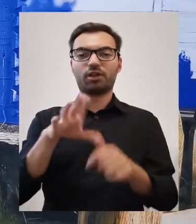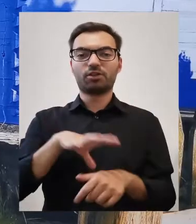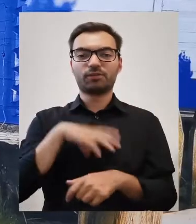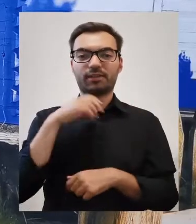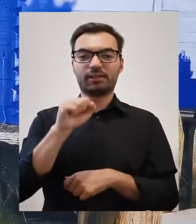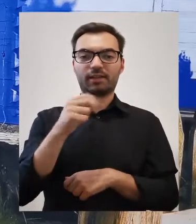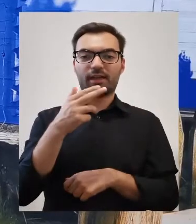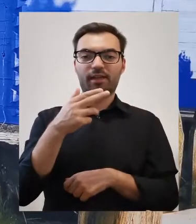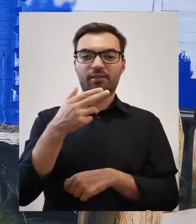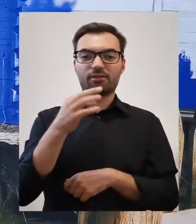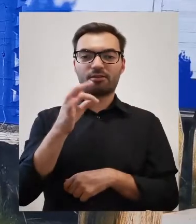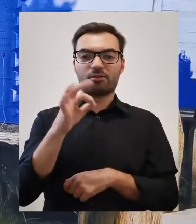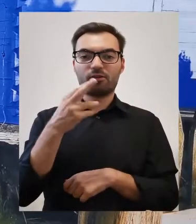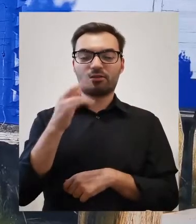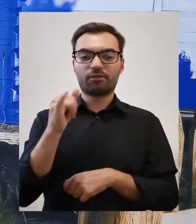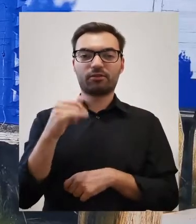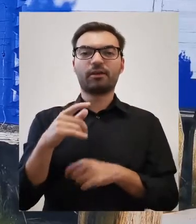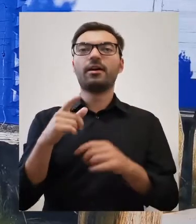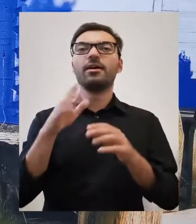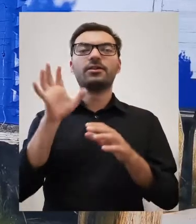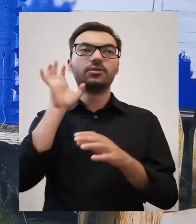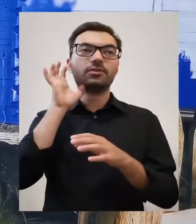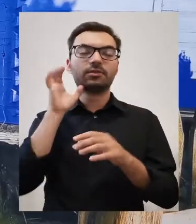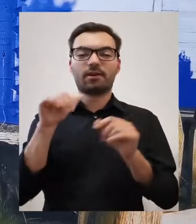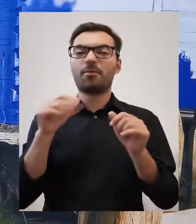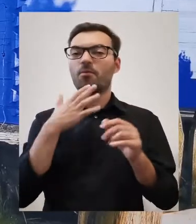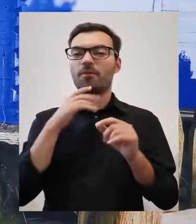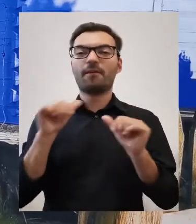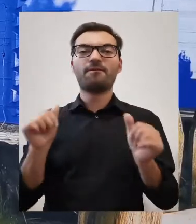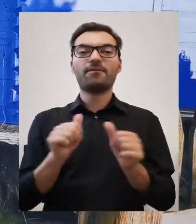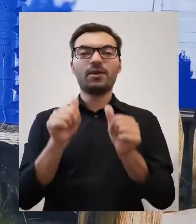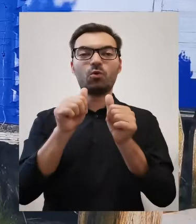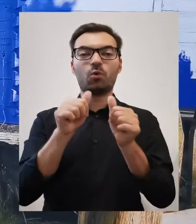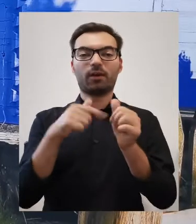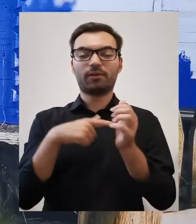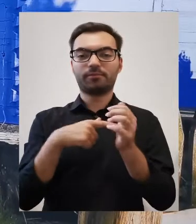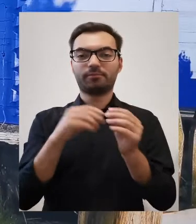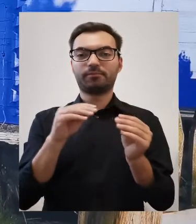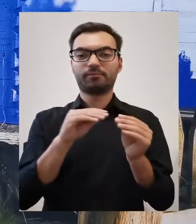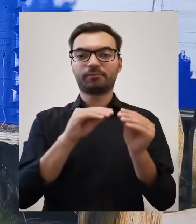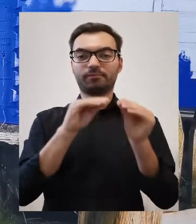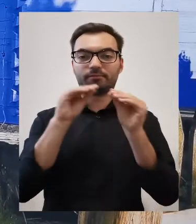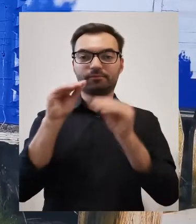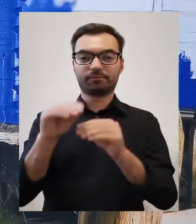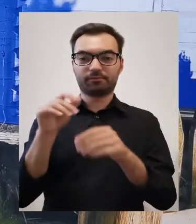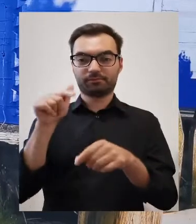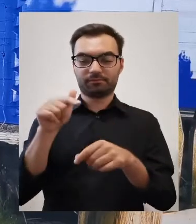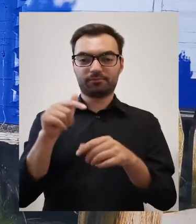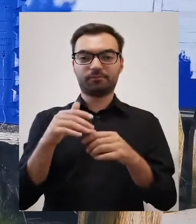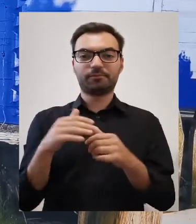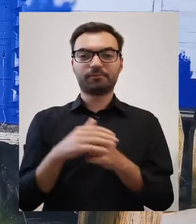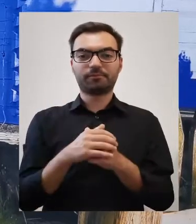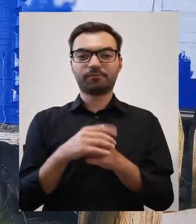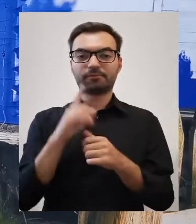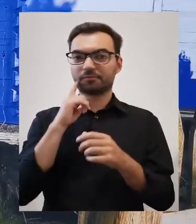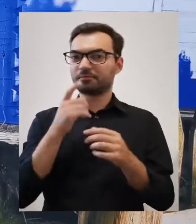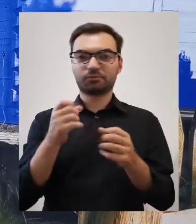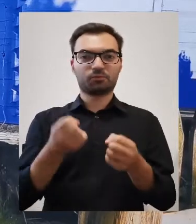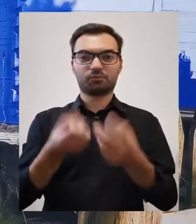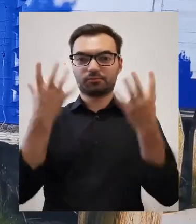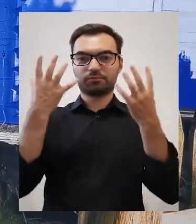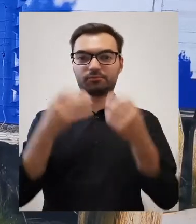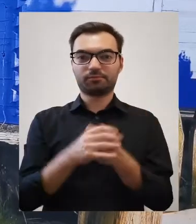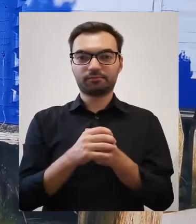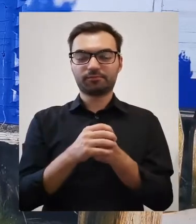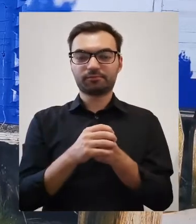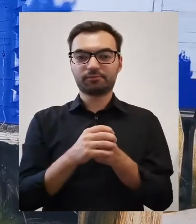św. Antoniego. Legenda mówi, że figura ta dotarła do Góry Kalwarii w